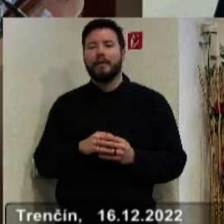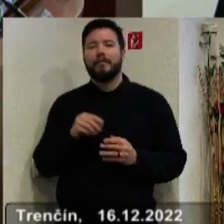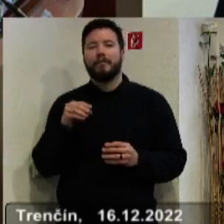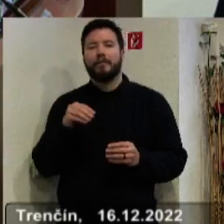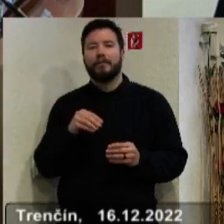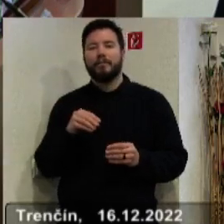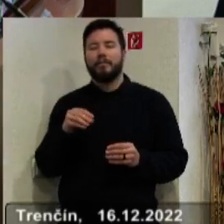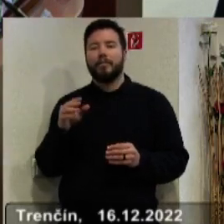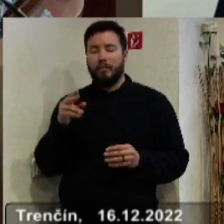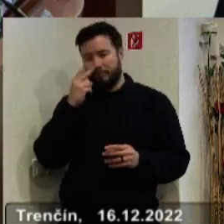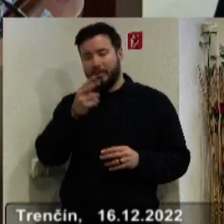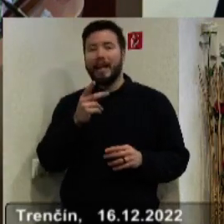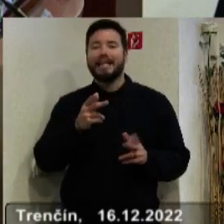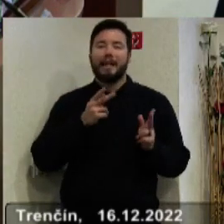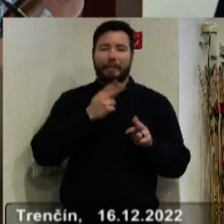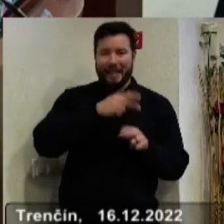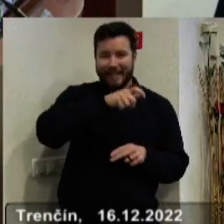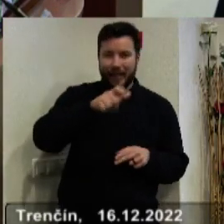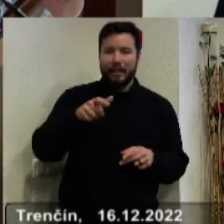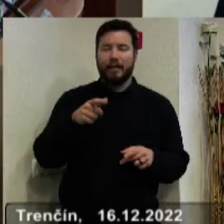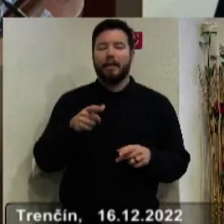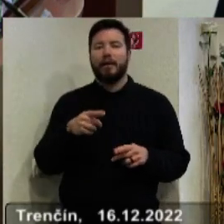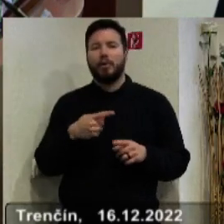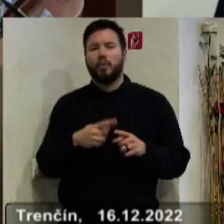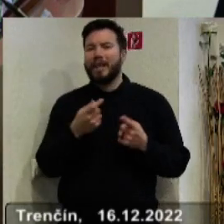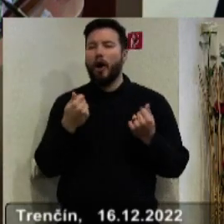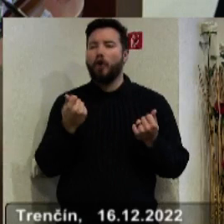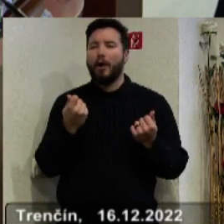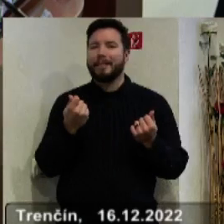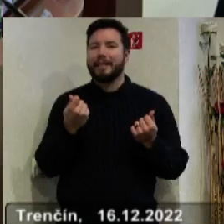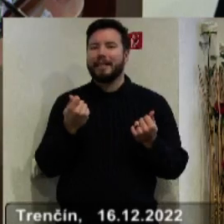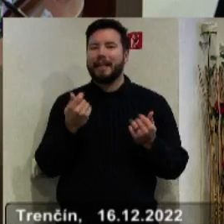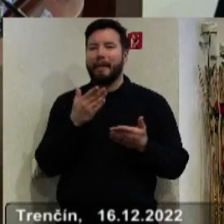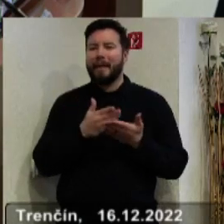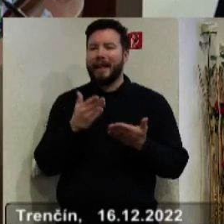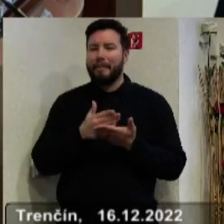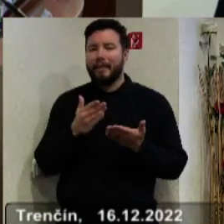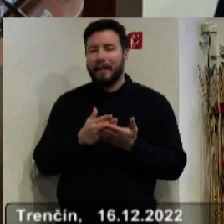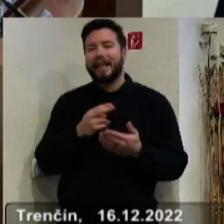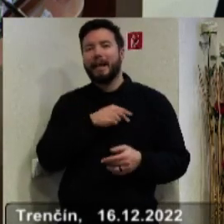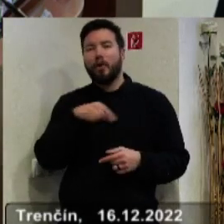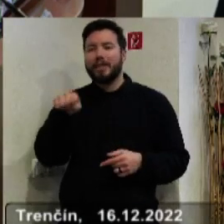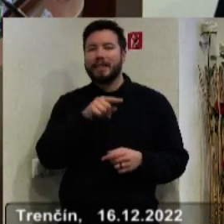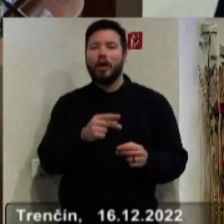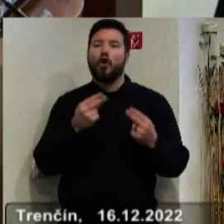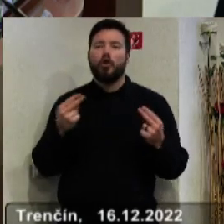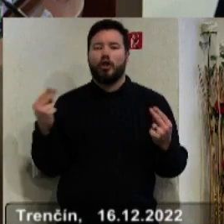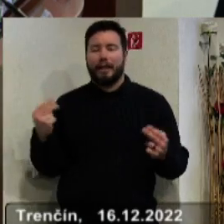pacientov a zároveň aj ekonomické parametre a vôbec nemocnice ako také.